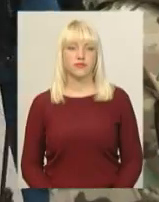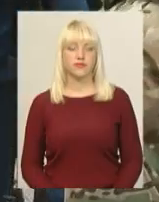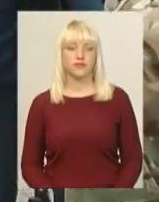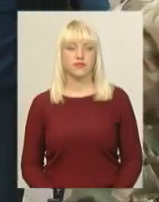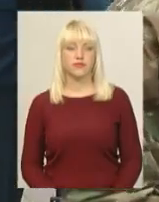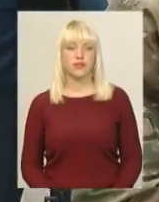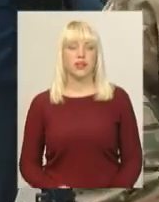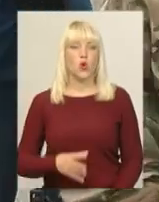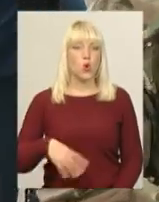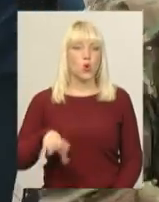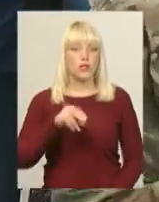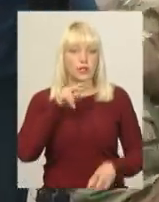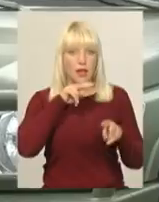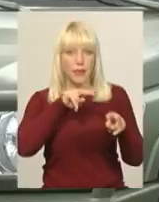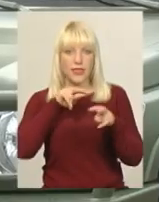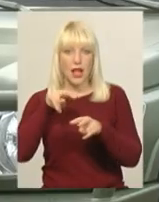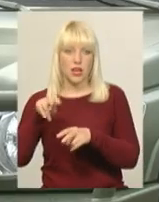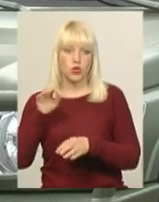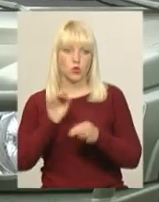Усе під наглядом суддів.